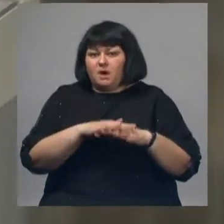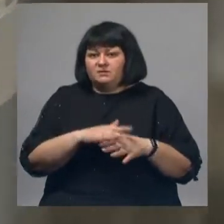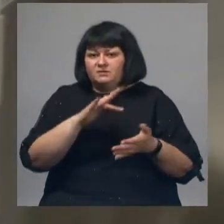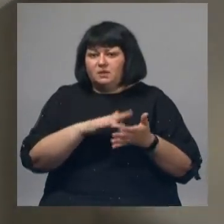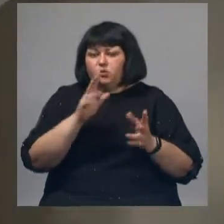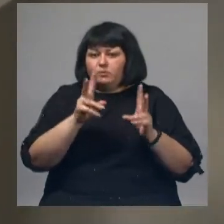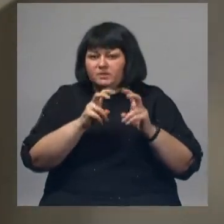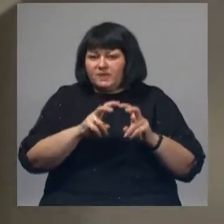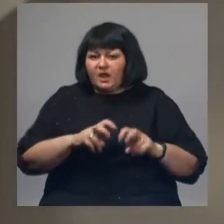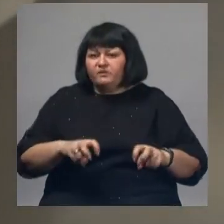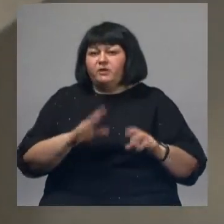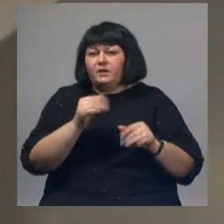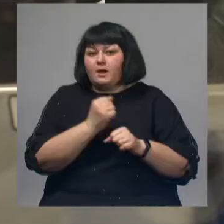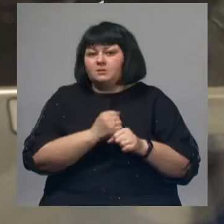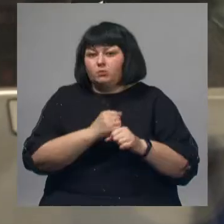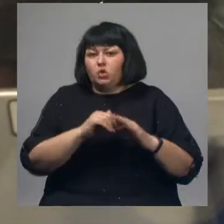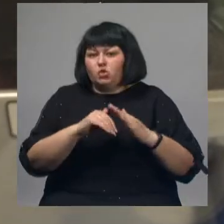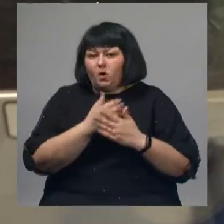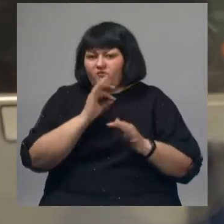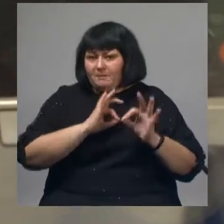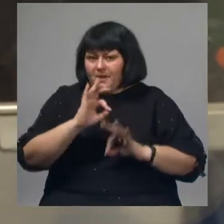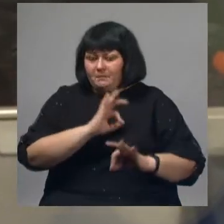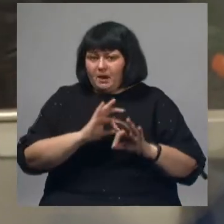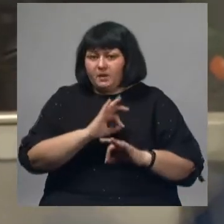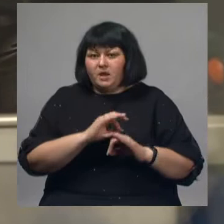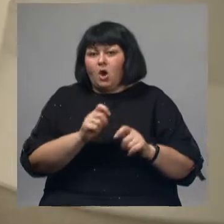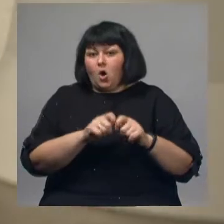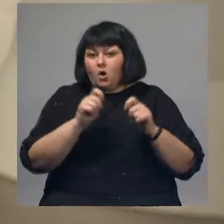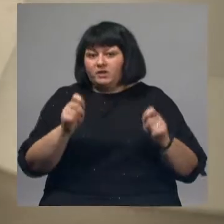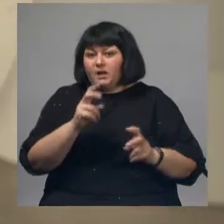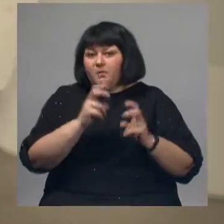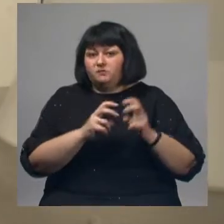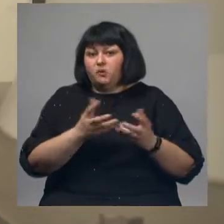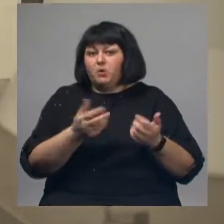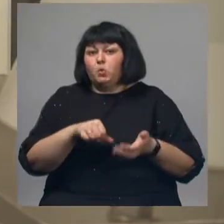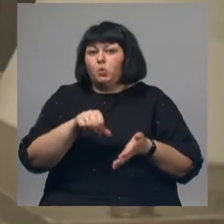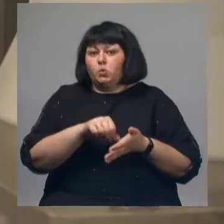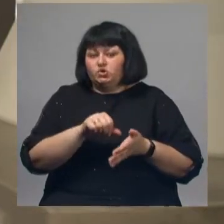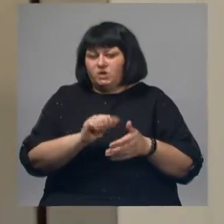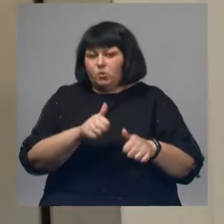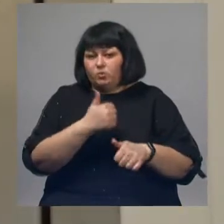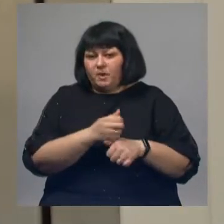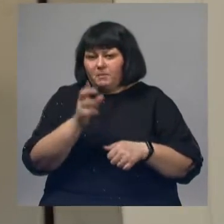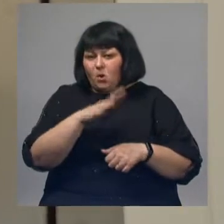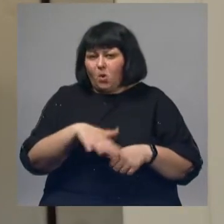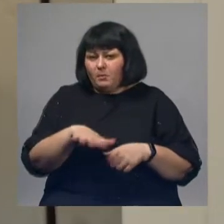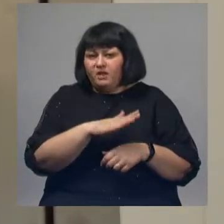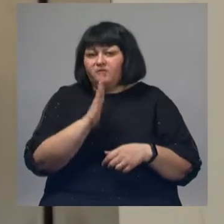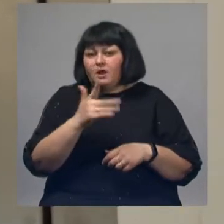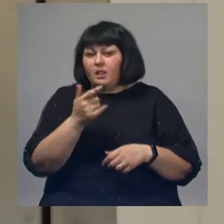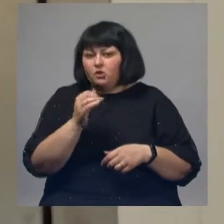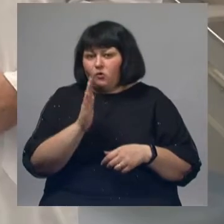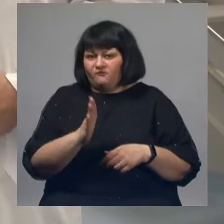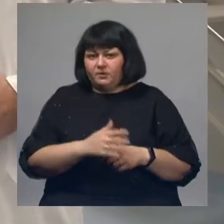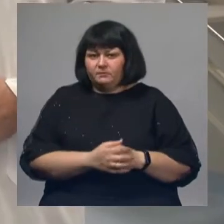проводить исследования и разрабатывать новые препараты. В открытии производства принял участие губернатор Белгородской области Вячеслав Гладков.